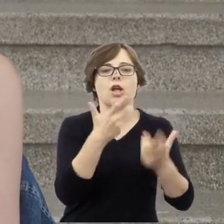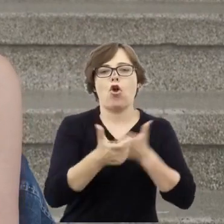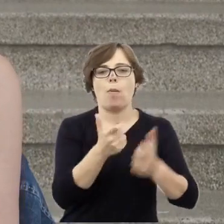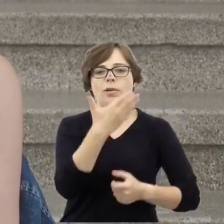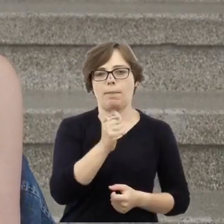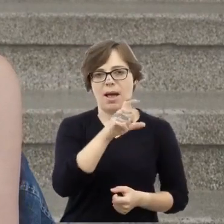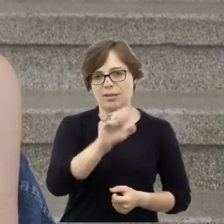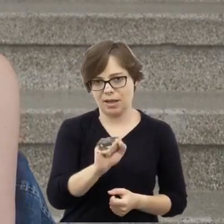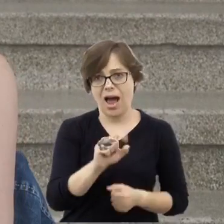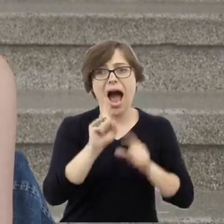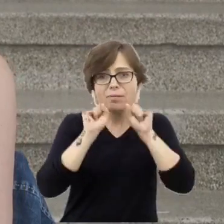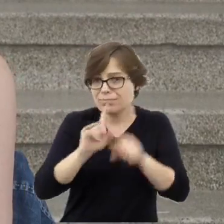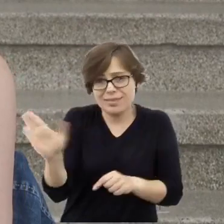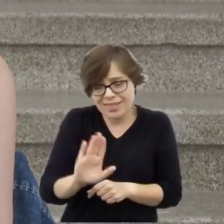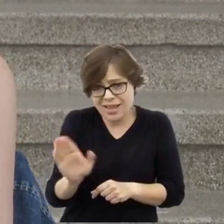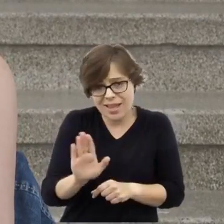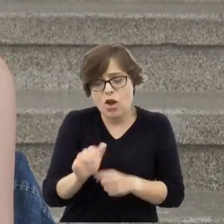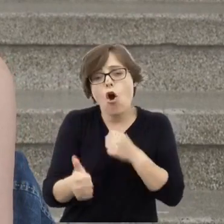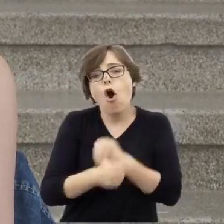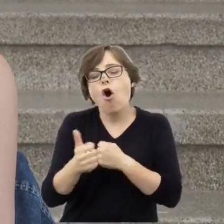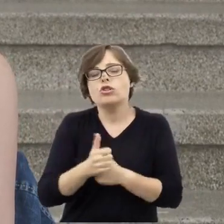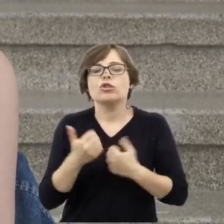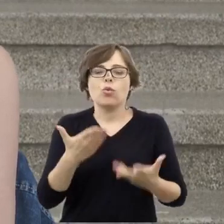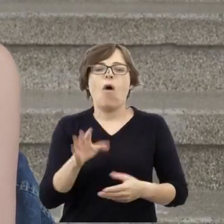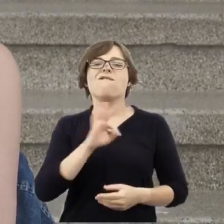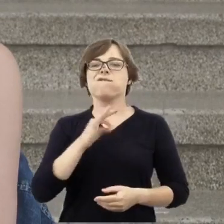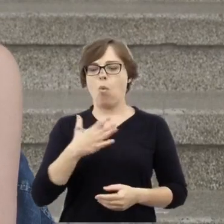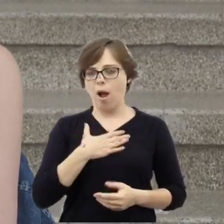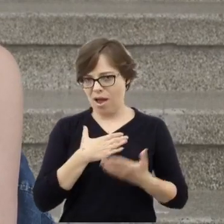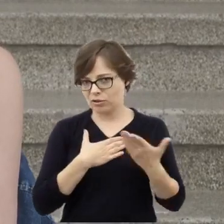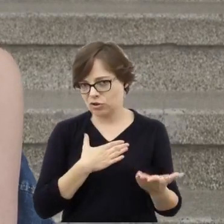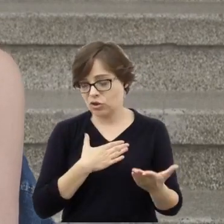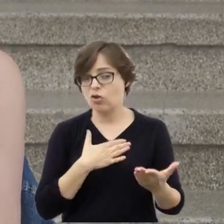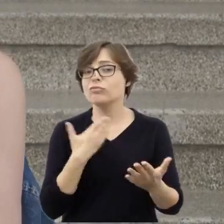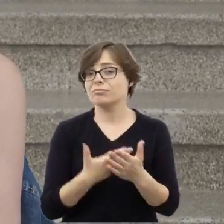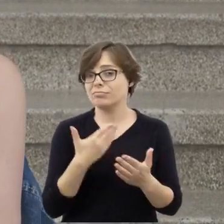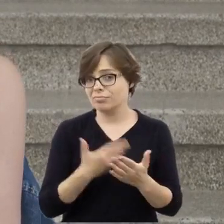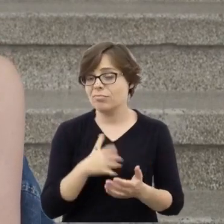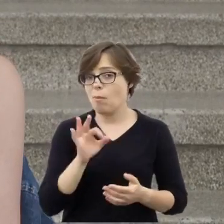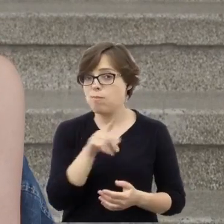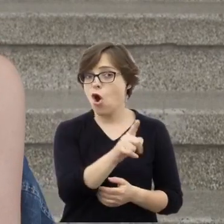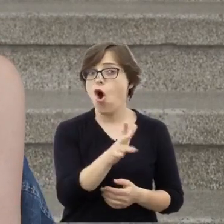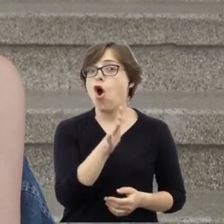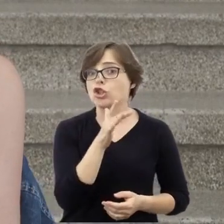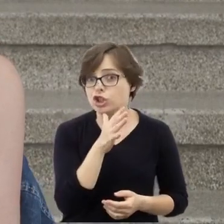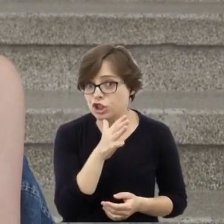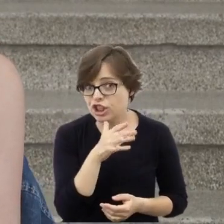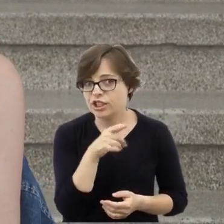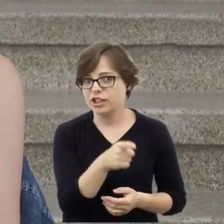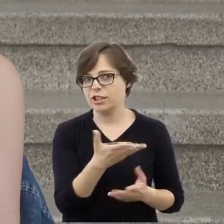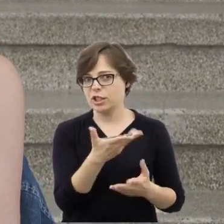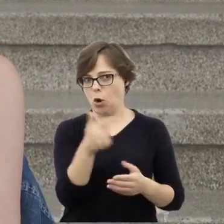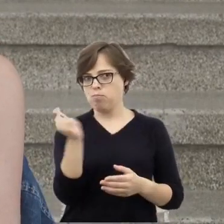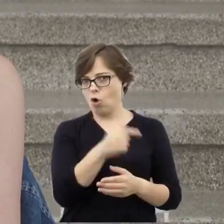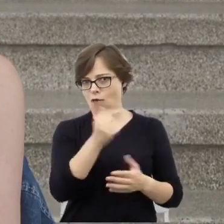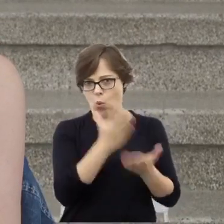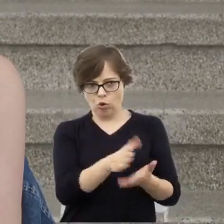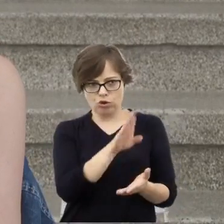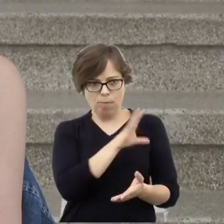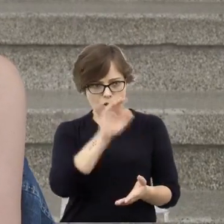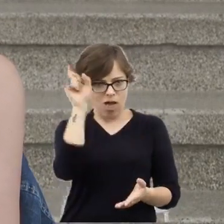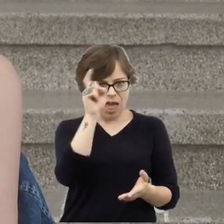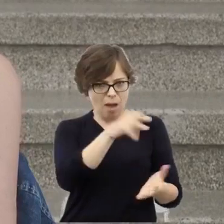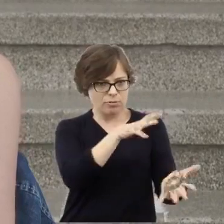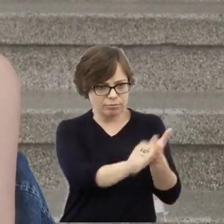związane oczywiście z problemami własnościowymi, bo chodziło o to, że ci Żydzi, których miało już nie być, przychodzili i